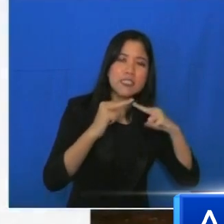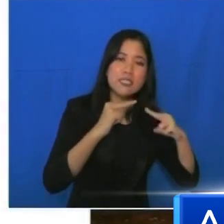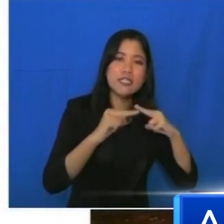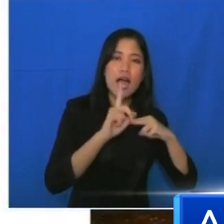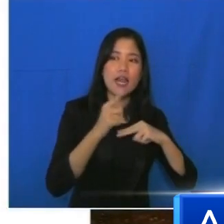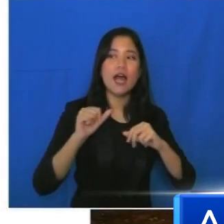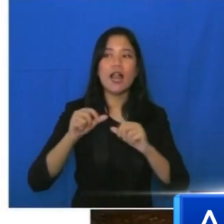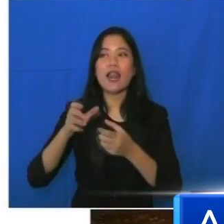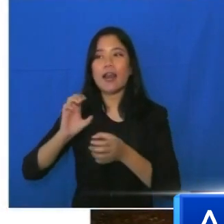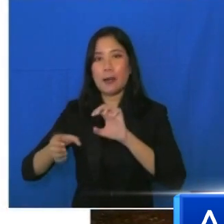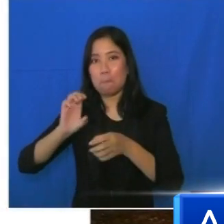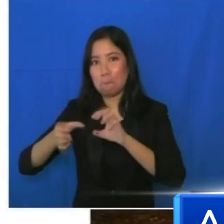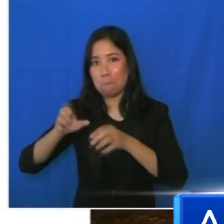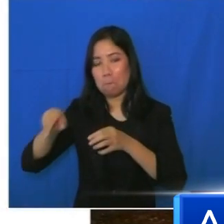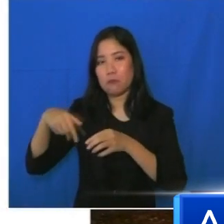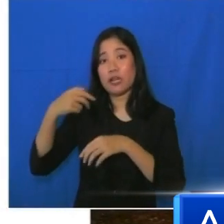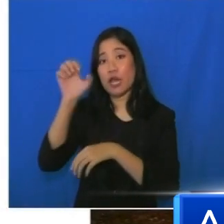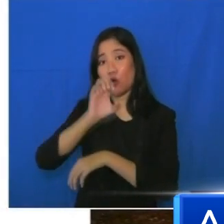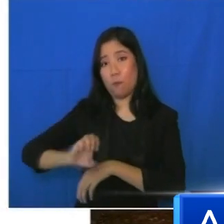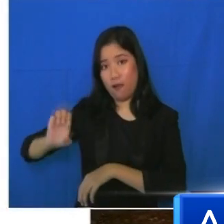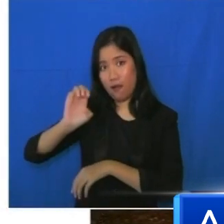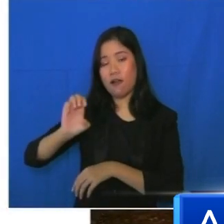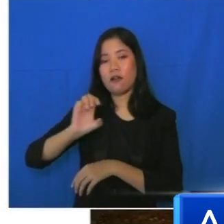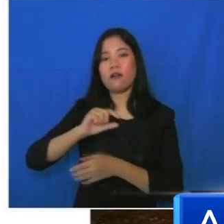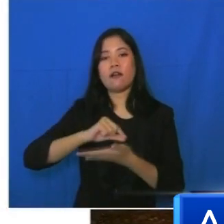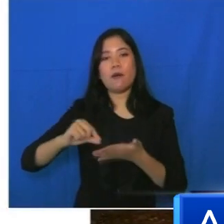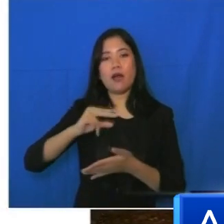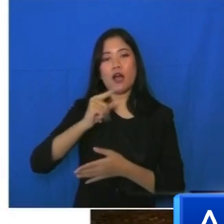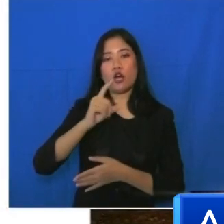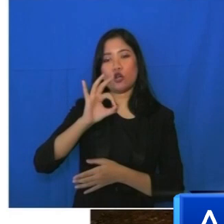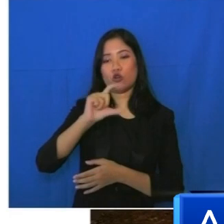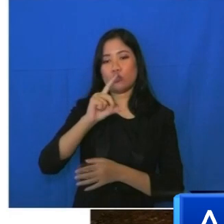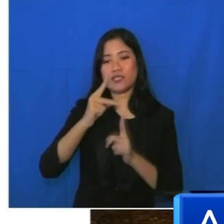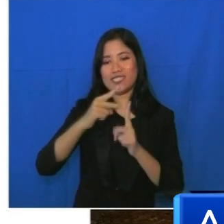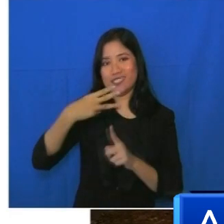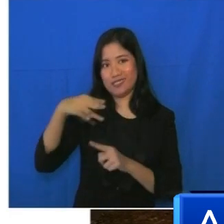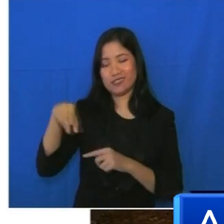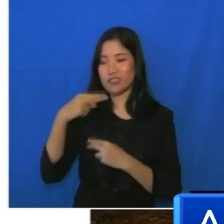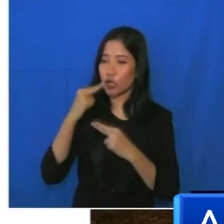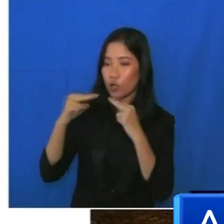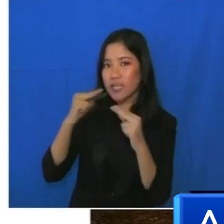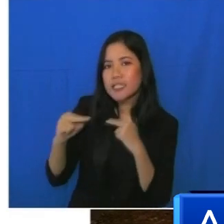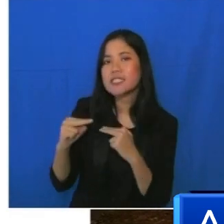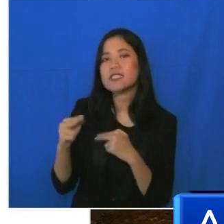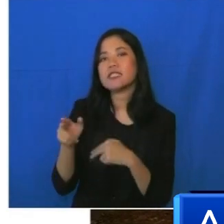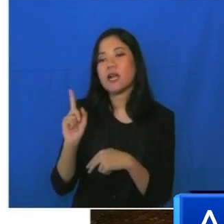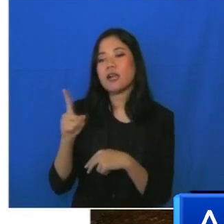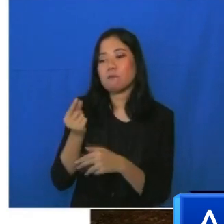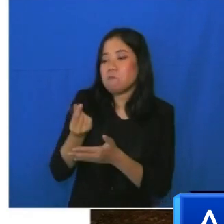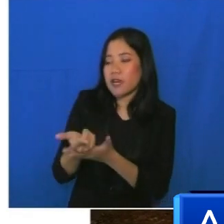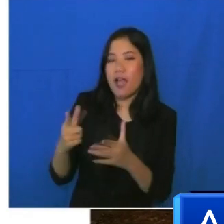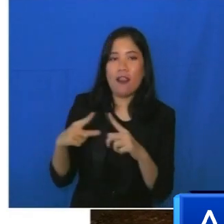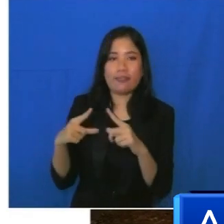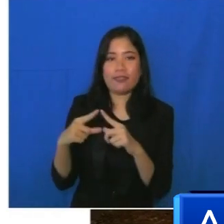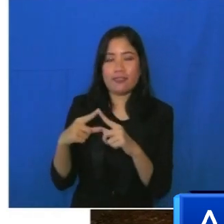di Eropa, yaitu Swiss, yaitu Roche, dan kita berhasil untuk bernegosiasi dan berhasil untuk membeli alat. Kita